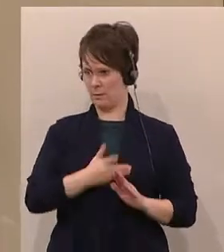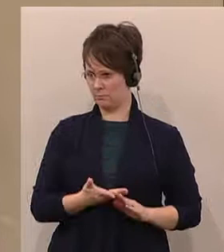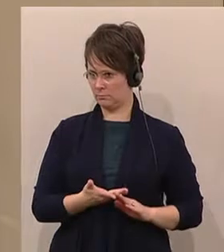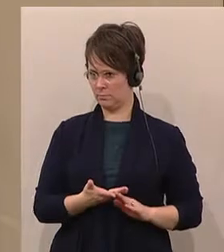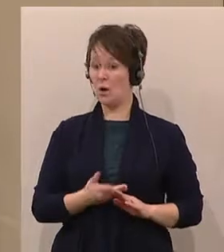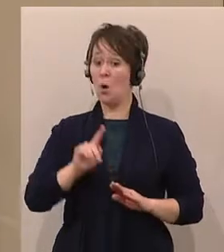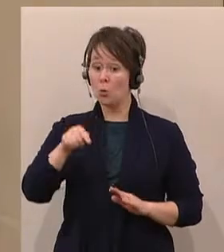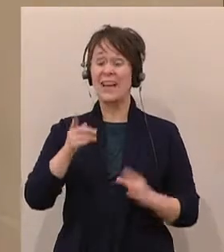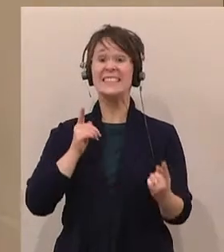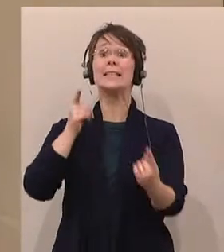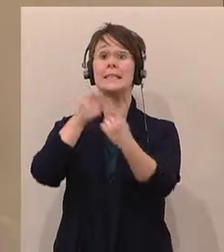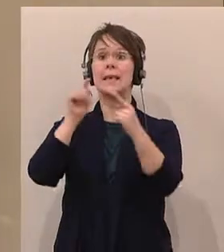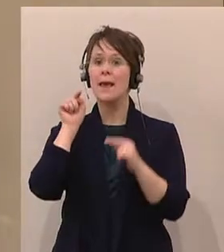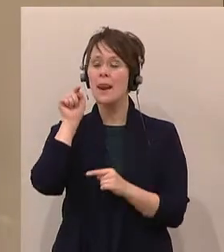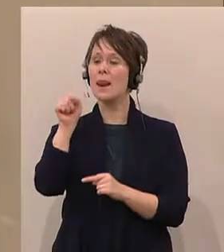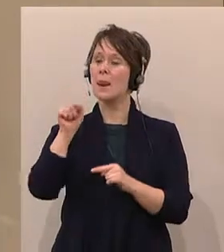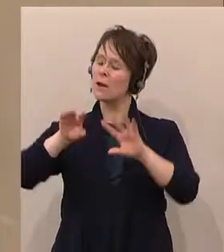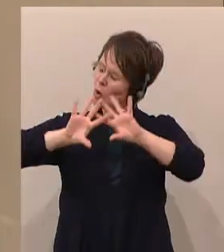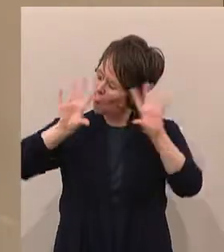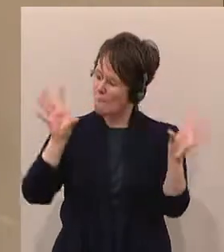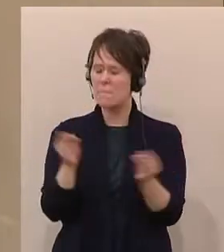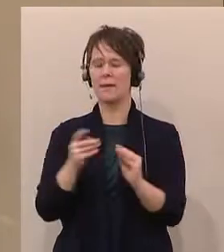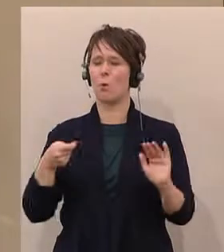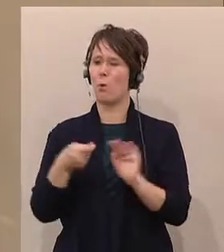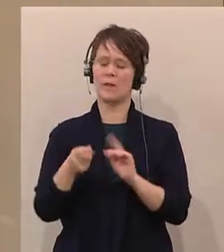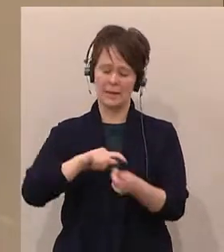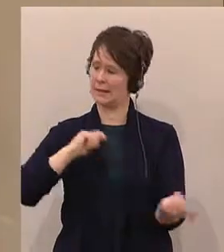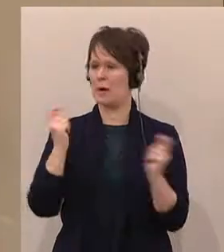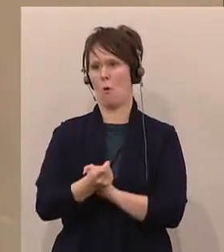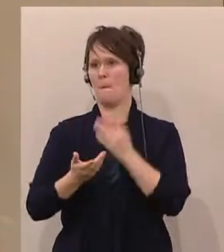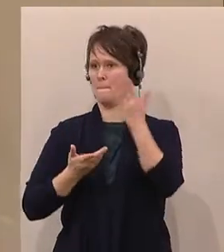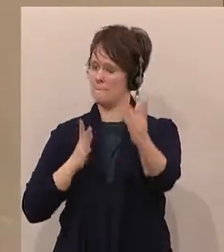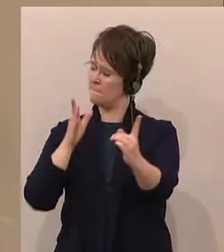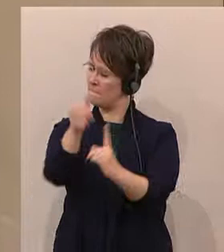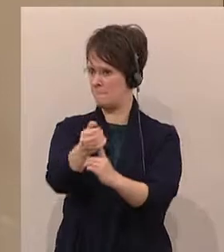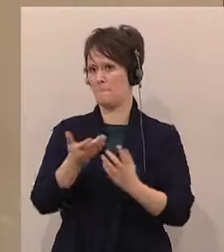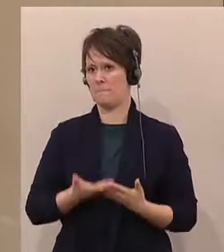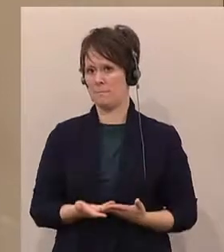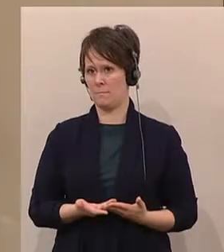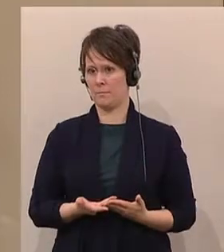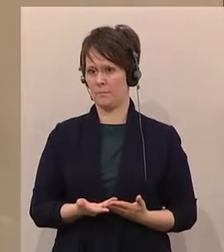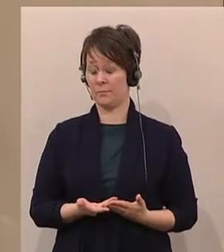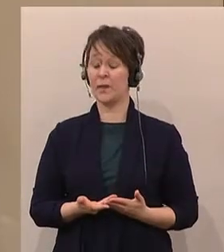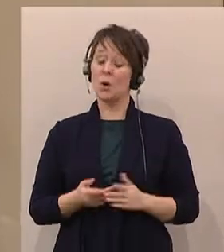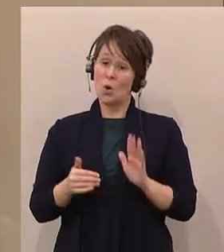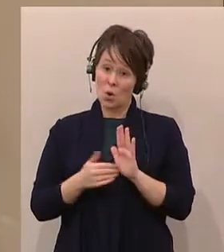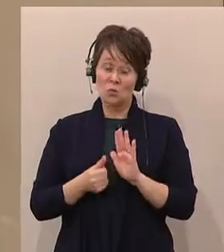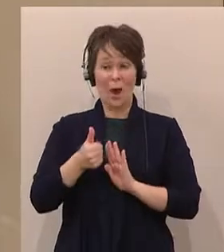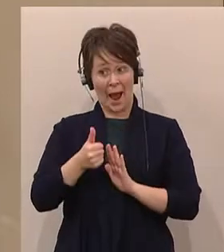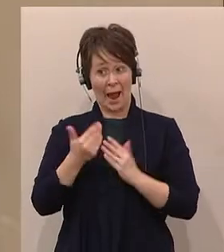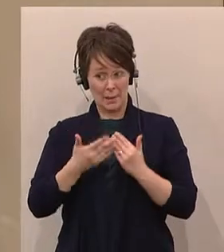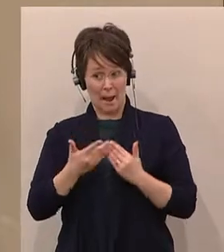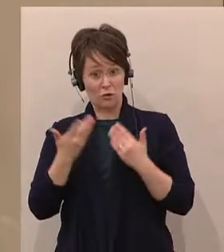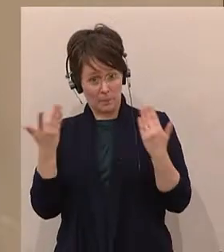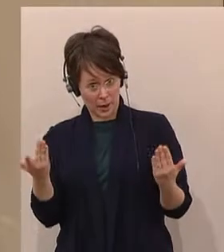einer kompletten Unterhaltsreform kommen. Und das, was für mich noch das Beispiel ist, man erkennt eine